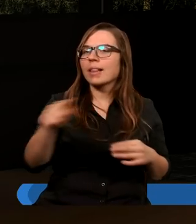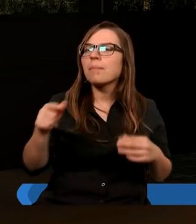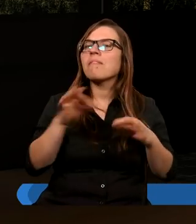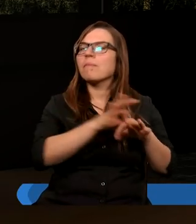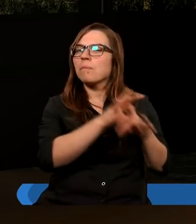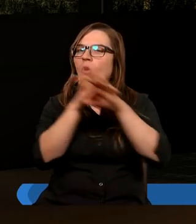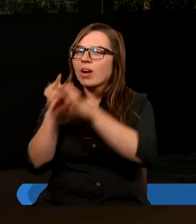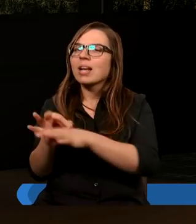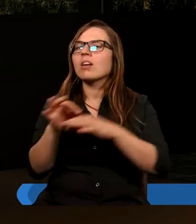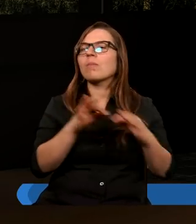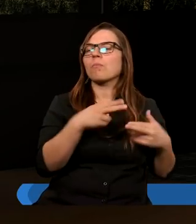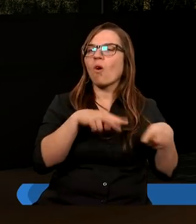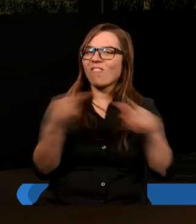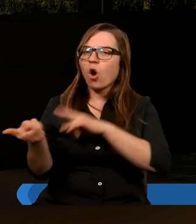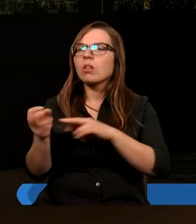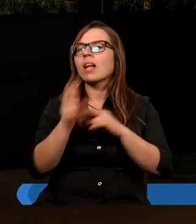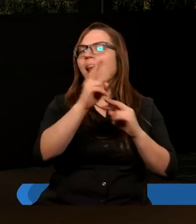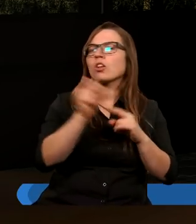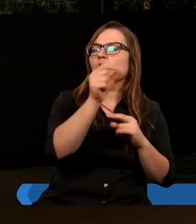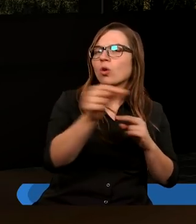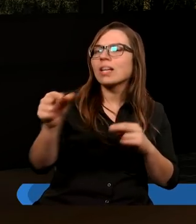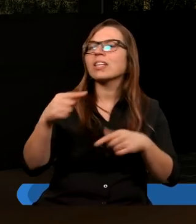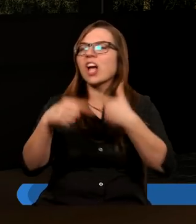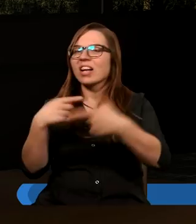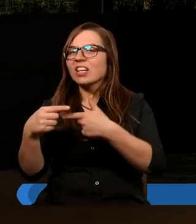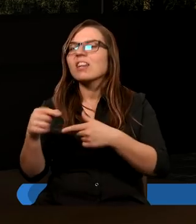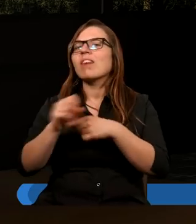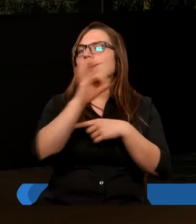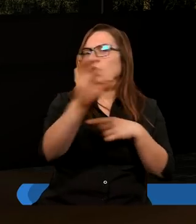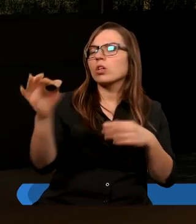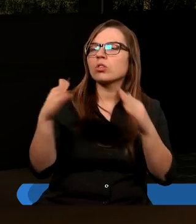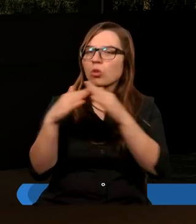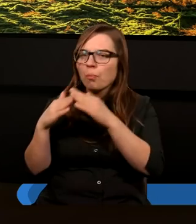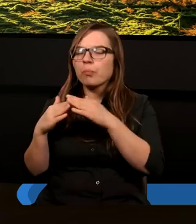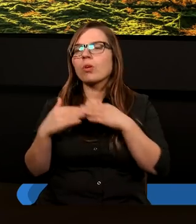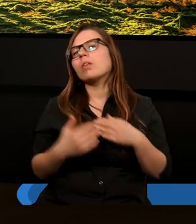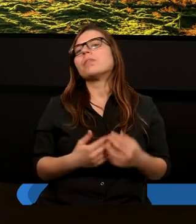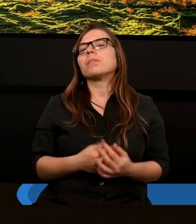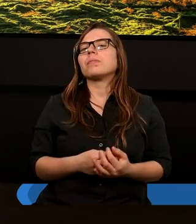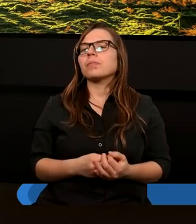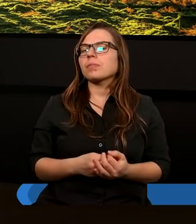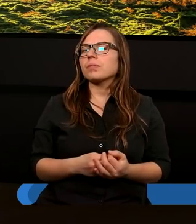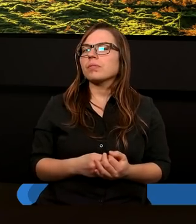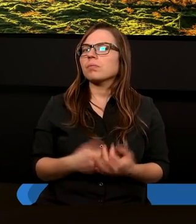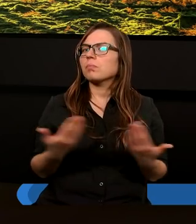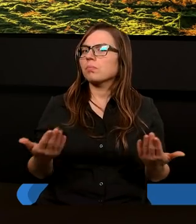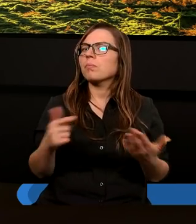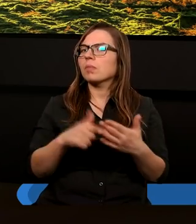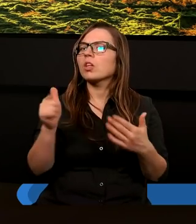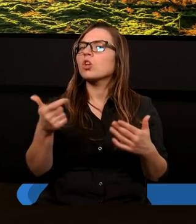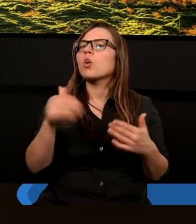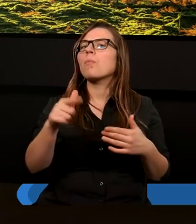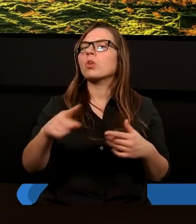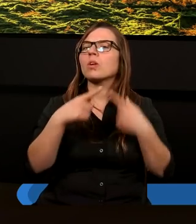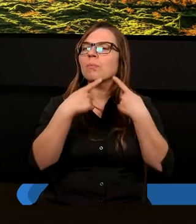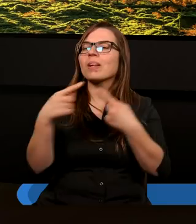sprowadzę z powrotem każdego do jego dziedzictwa i do jego ziemi. Co możemy powiedzieć